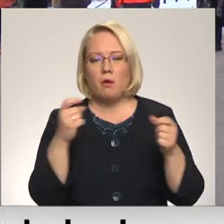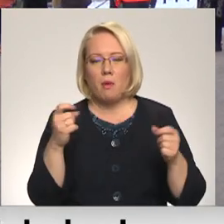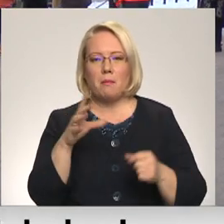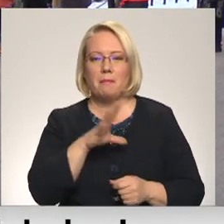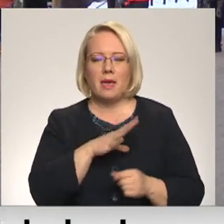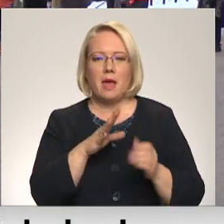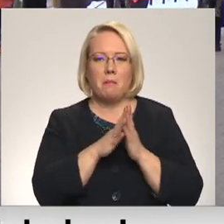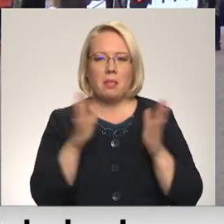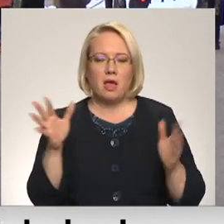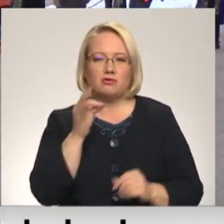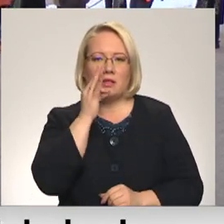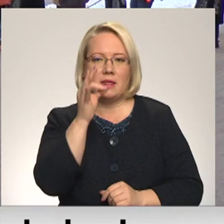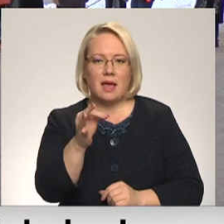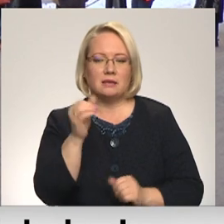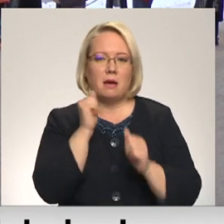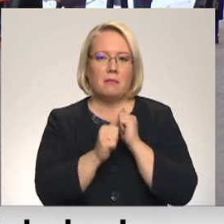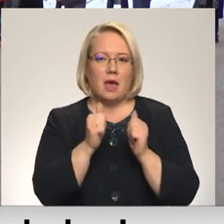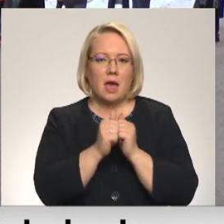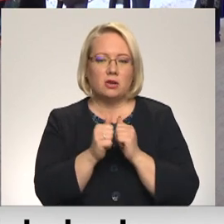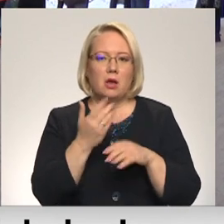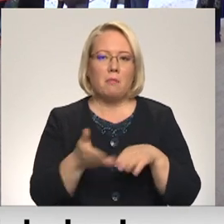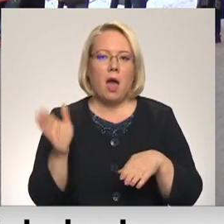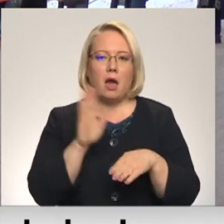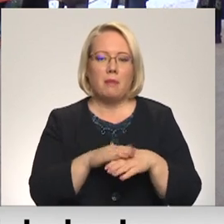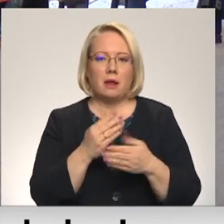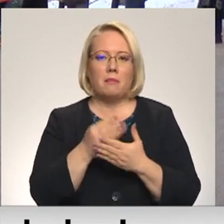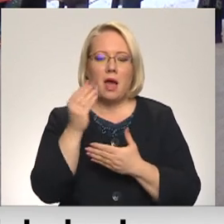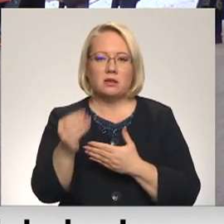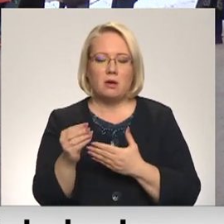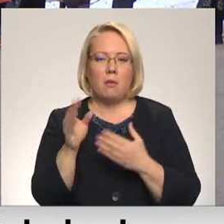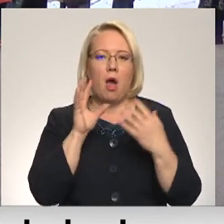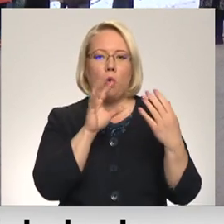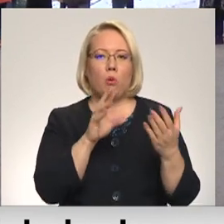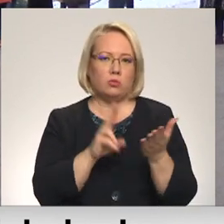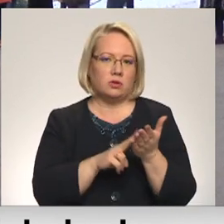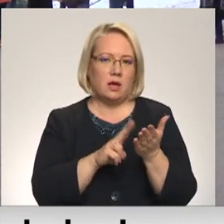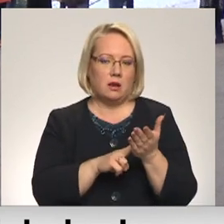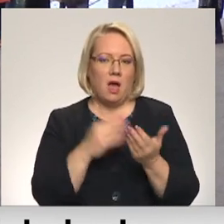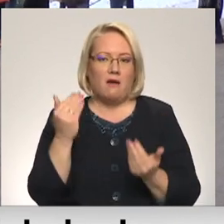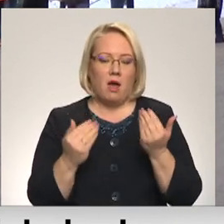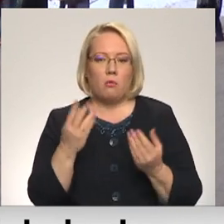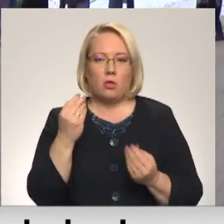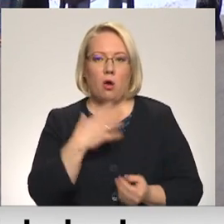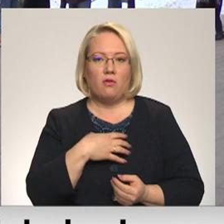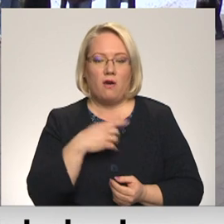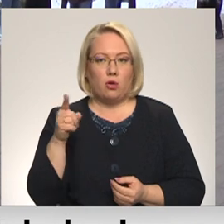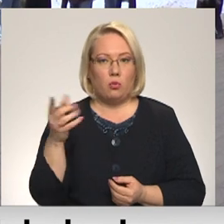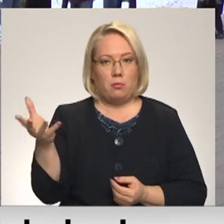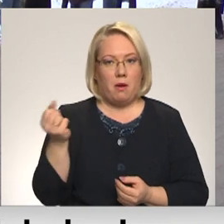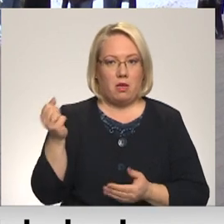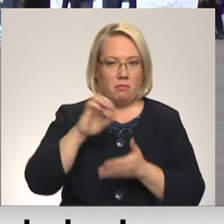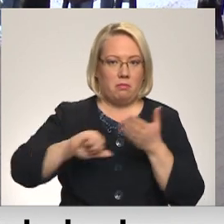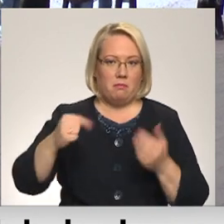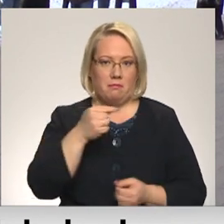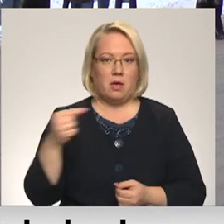bija pausts un bieži. Kad mēs pārmērīgi maksājam pa Jaugavas autobusu īri, tad varbūt naudu vajadzēja sākumā tur paņemt nedaudz nost